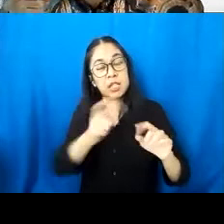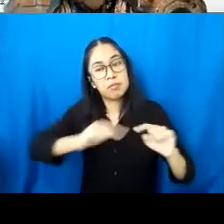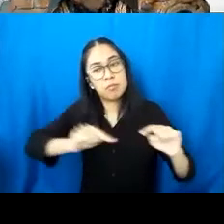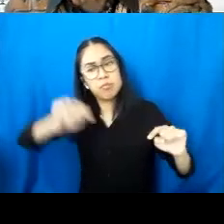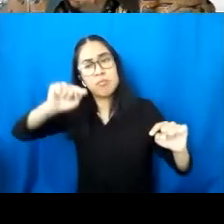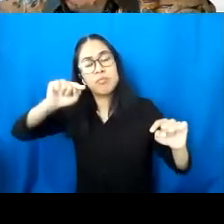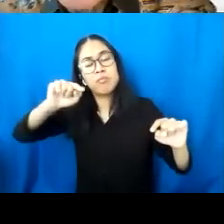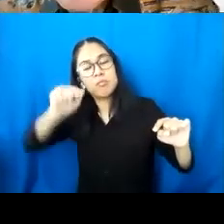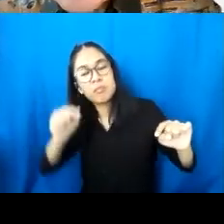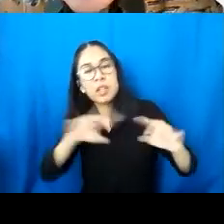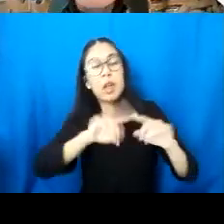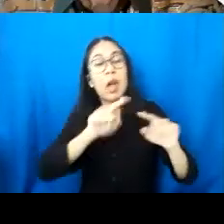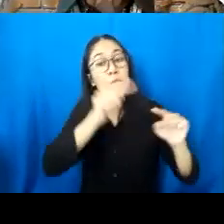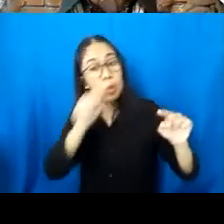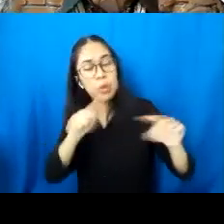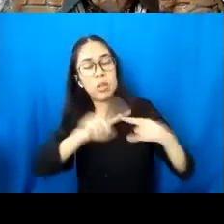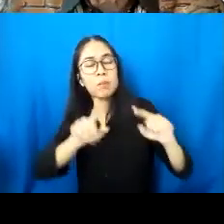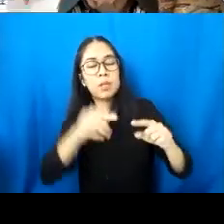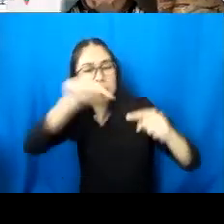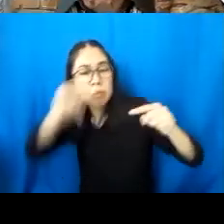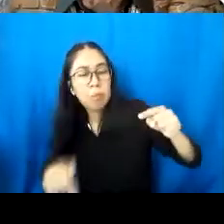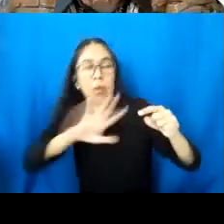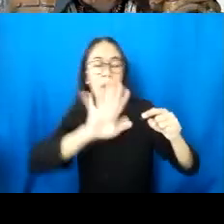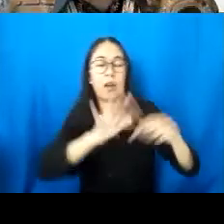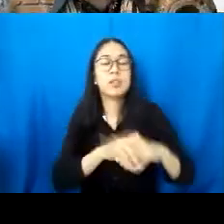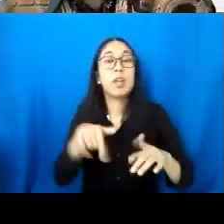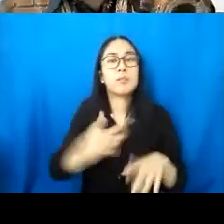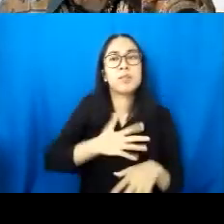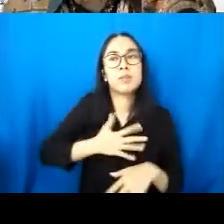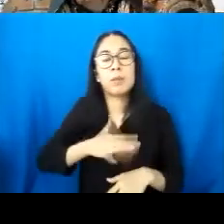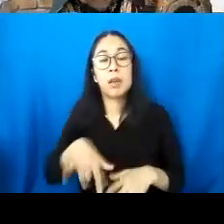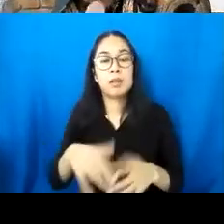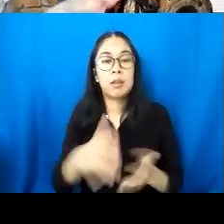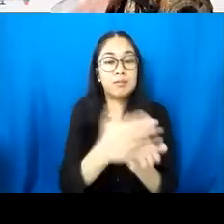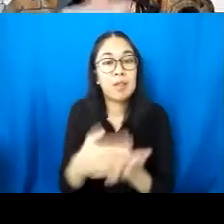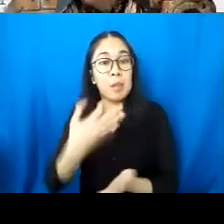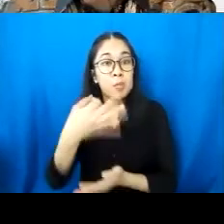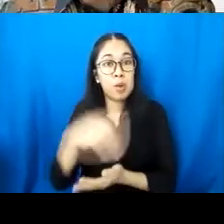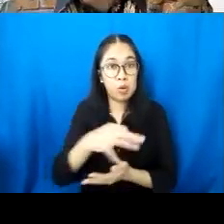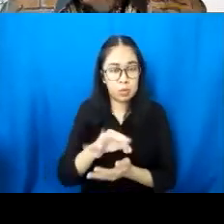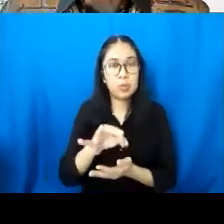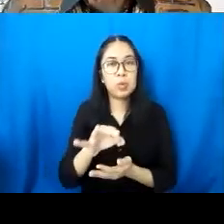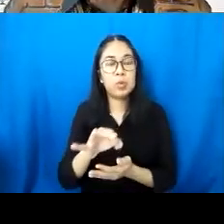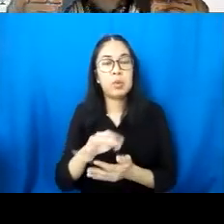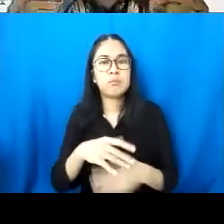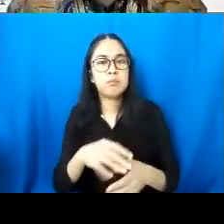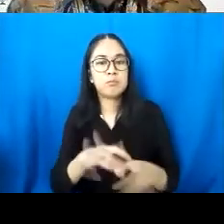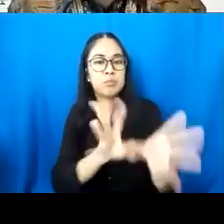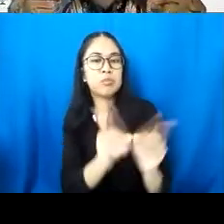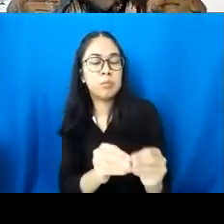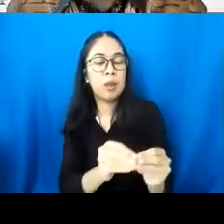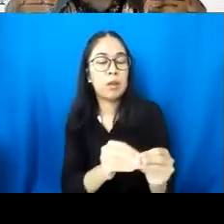tidak terlalu signifikan. Nah, yang agak mencemaskan, pertama data terbaru, ternyata angka kematian neonatum,